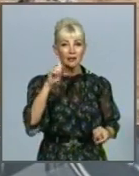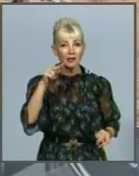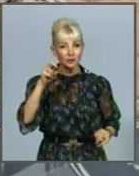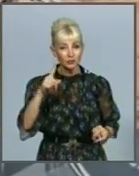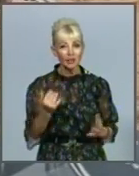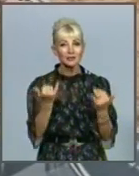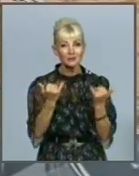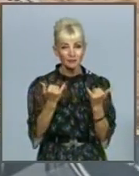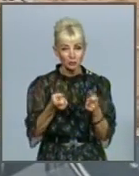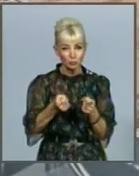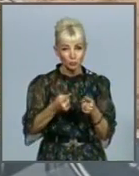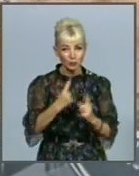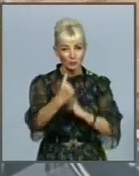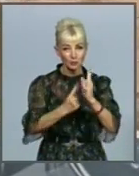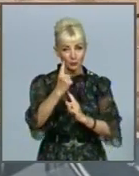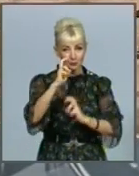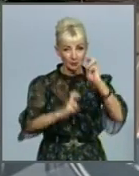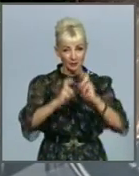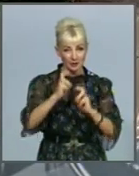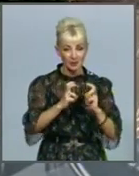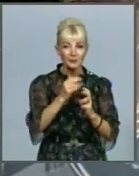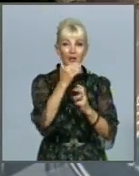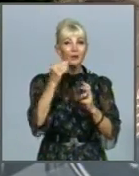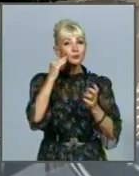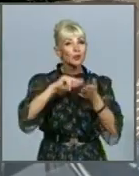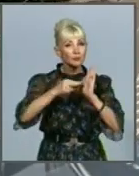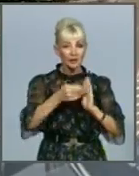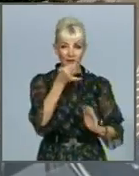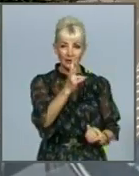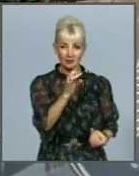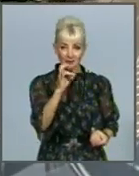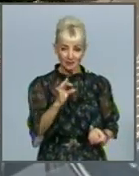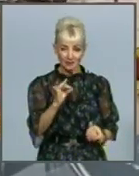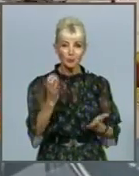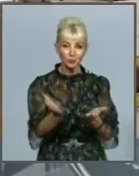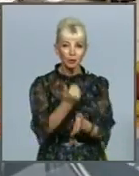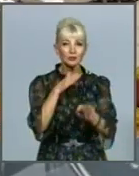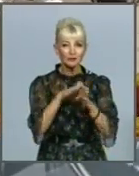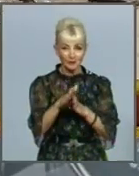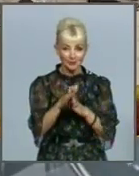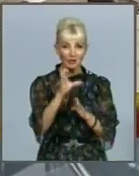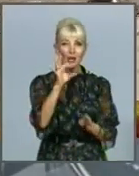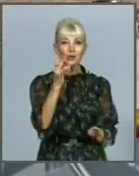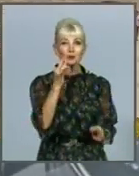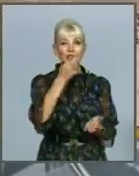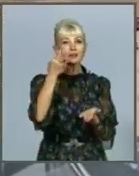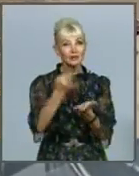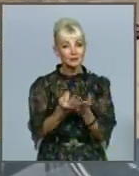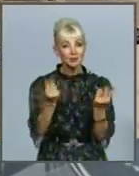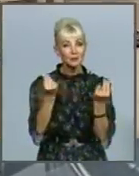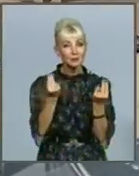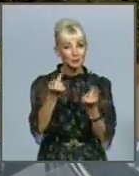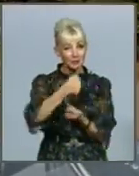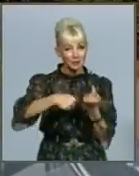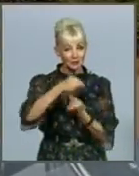сміттєприробний комплекс. Багато ідей, підкреслив Геннадій Кернес, вдається реалізовувати соціально-відповідальним бізнесом,